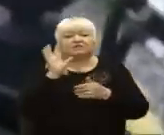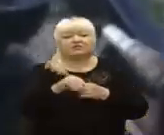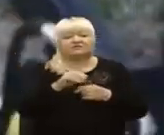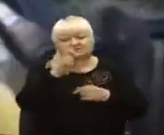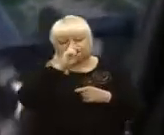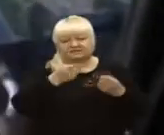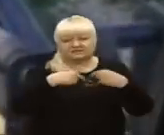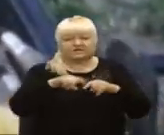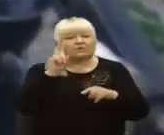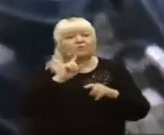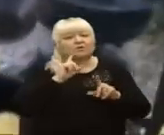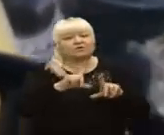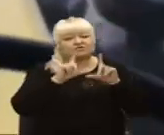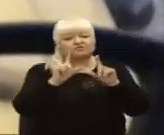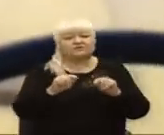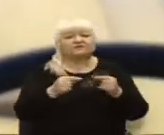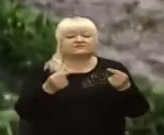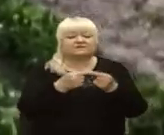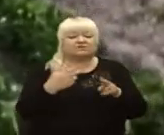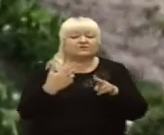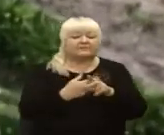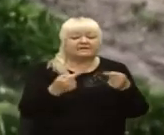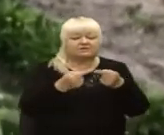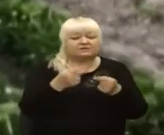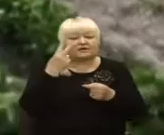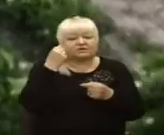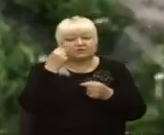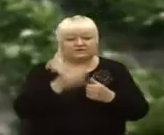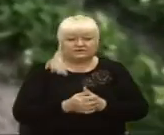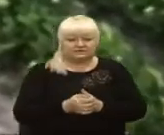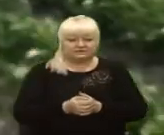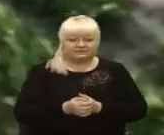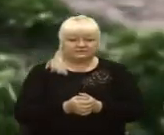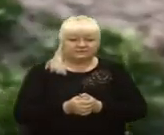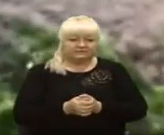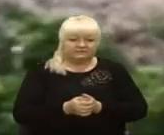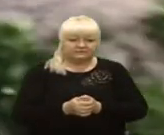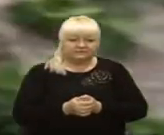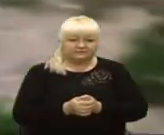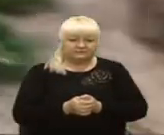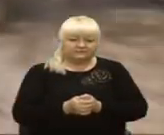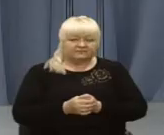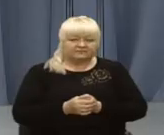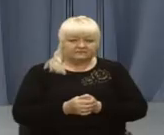сезонних працівників встановлена без конкретної дати. Дарина Коломійць, Лілія Гончарук, новини на Суспільному.